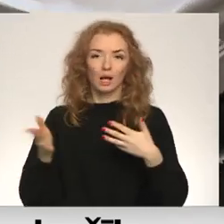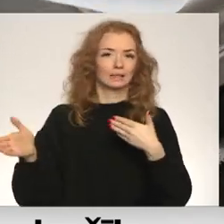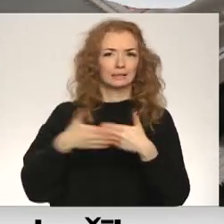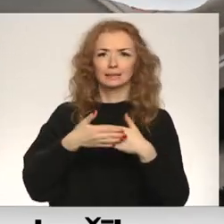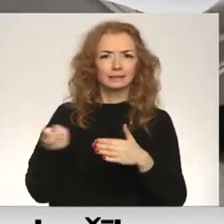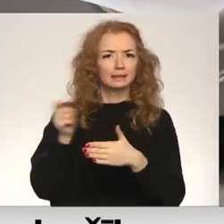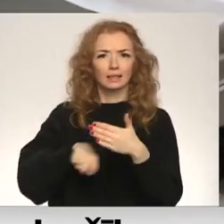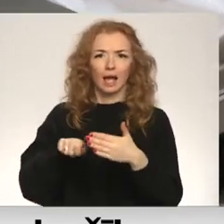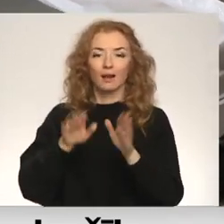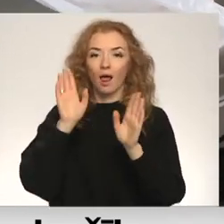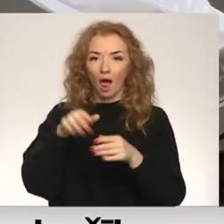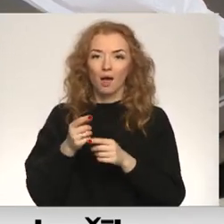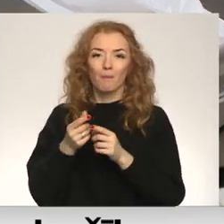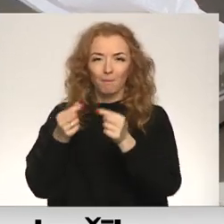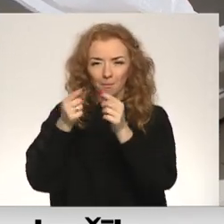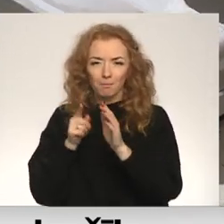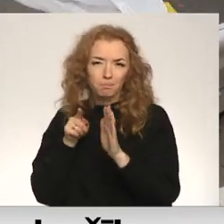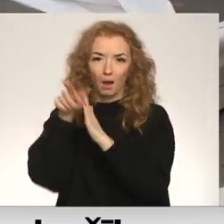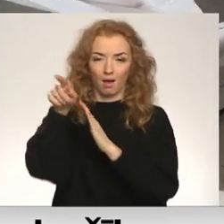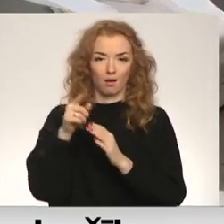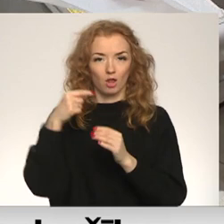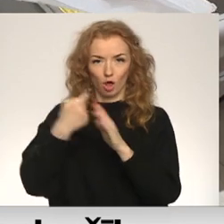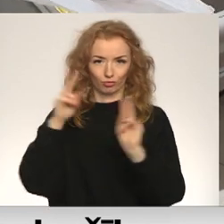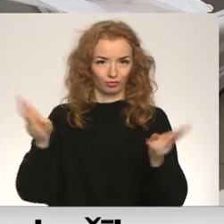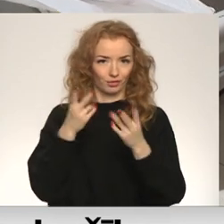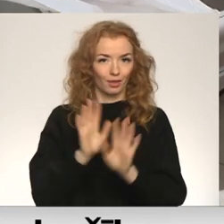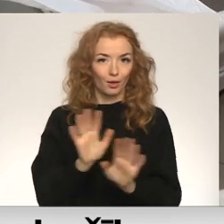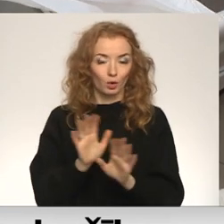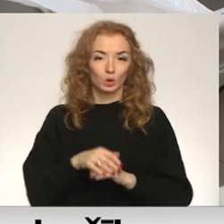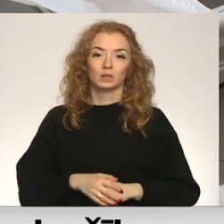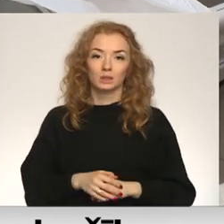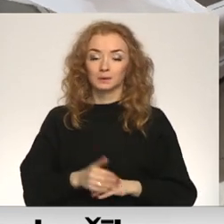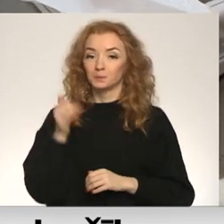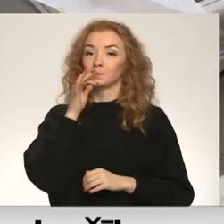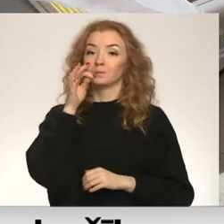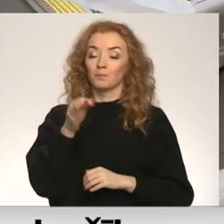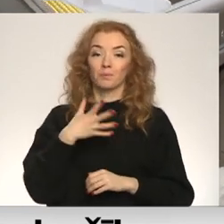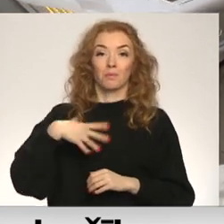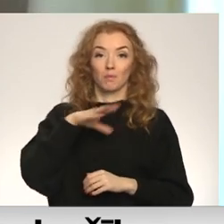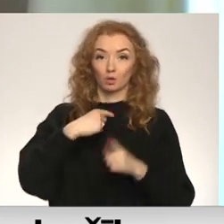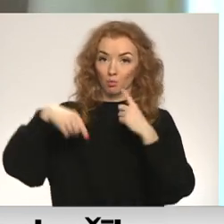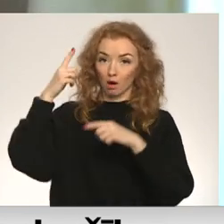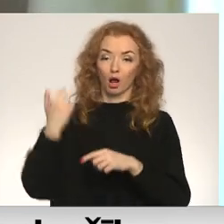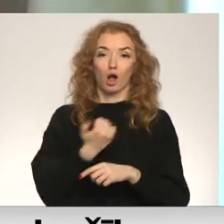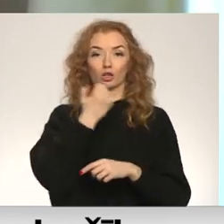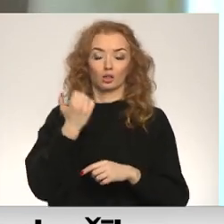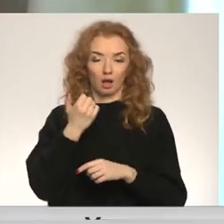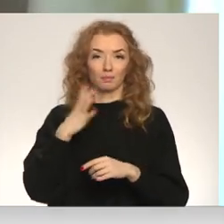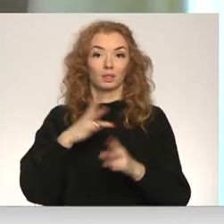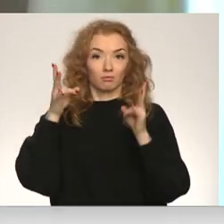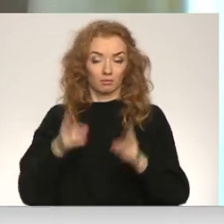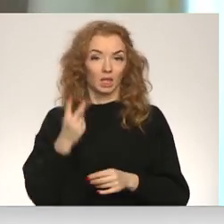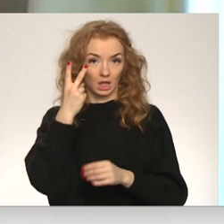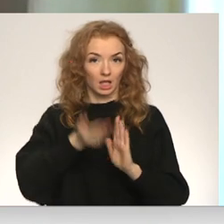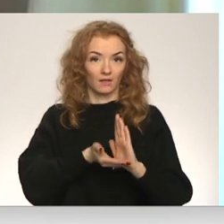aizvērti, lai raķetes neielido iekšā un neaizdegas. Tas, ar ko mēs, piemēram, pērnu saskārāmies, mums bija divi izsaukumi